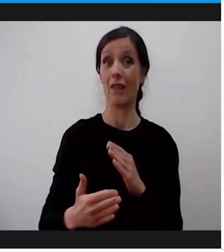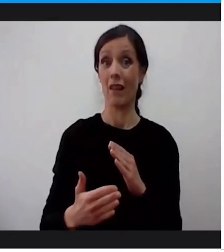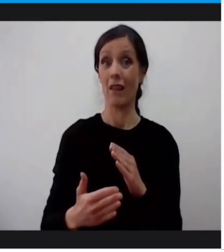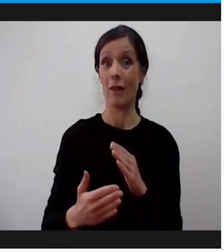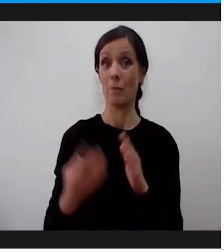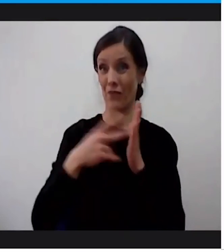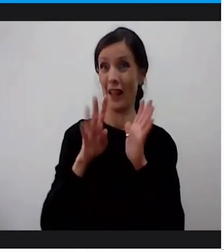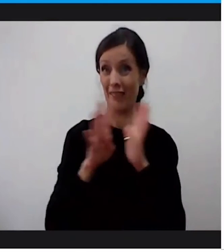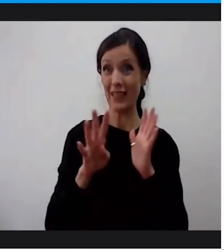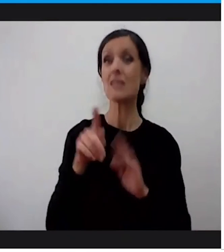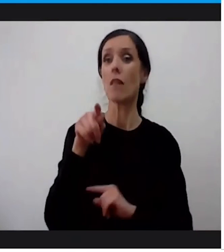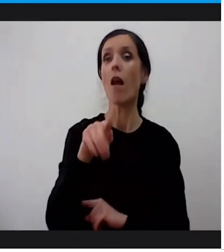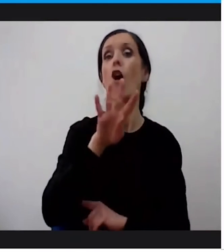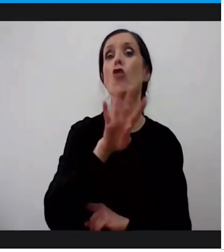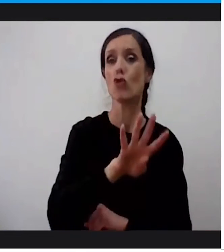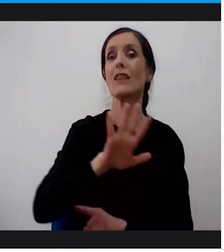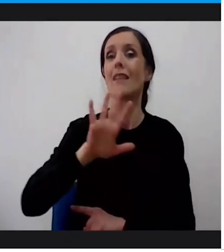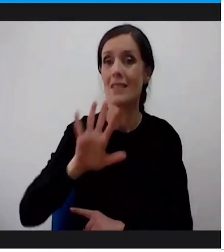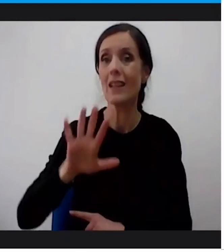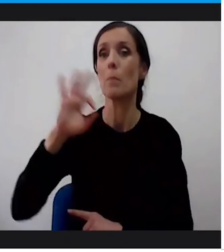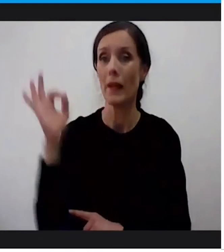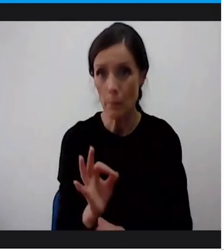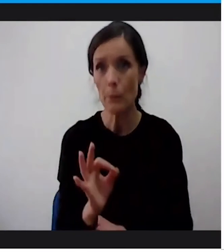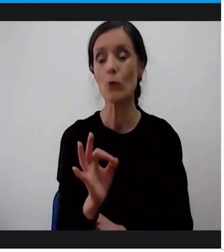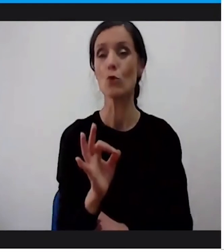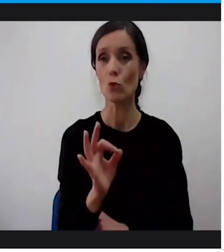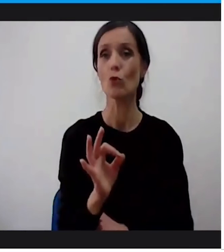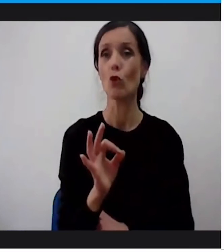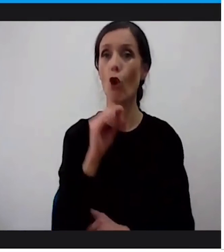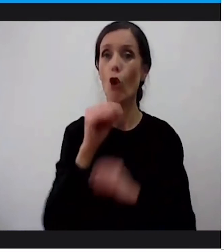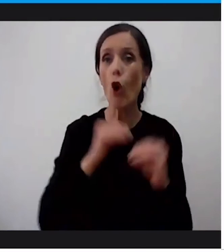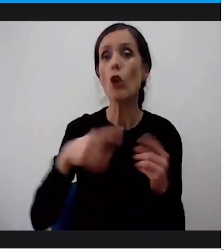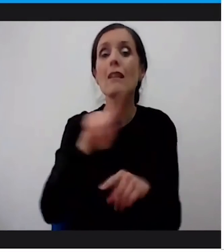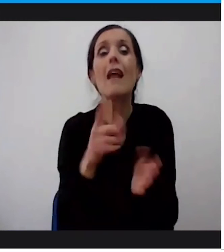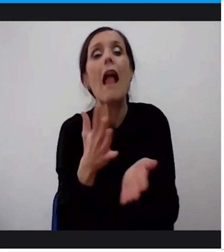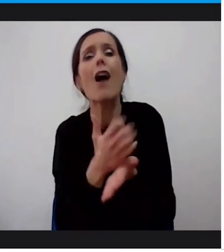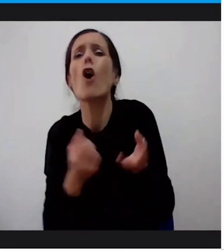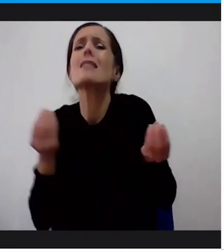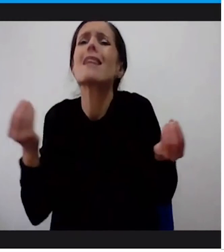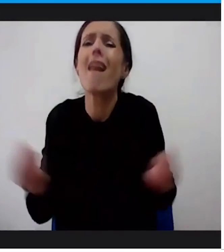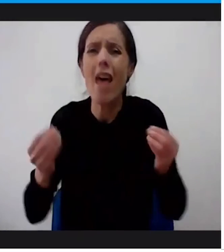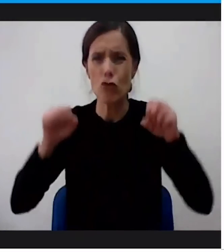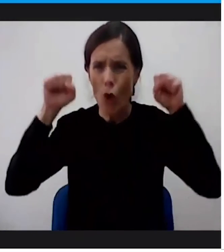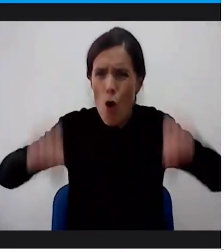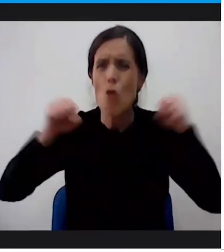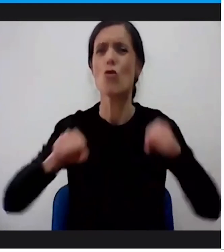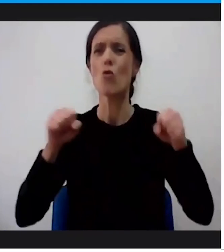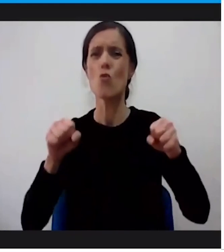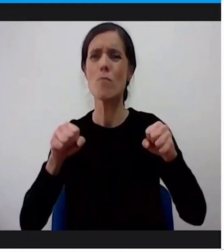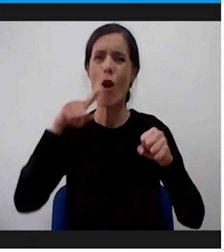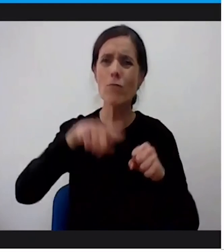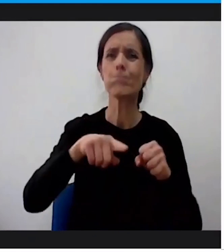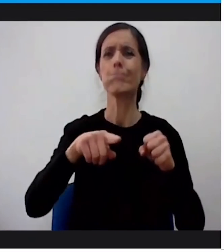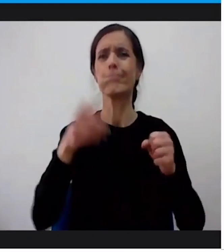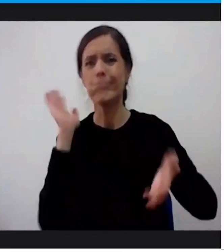da 45% roditelja koristi bilo koji nasilni metod, o tome metodama ćemo nešto kasnije